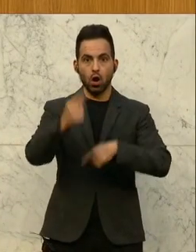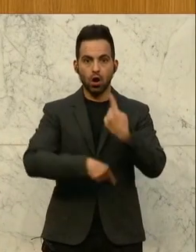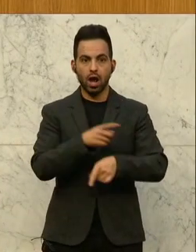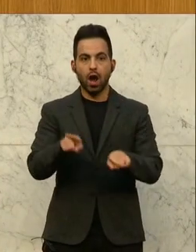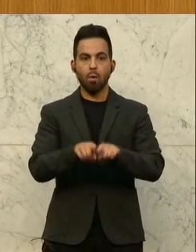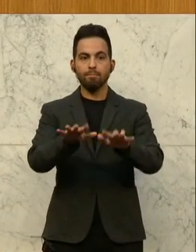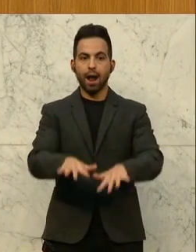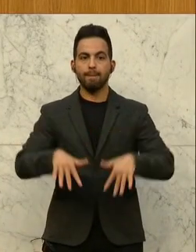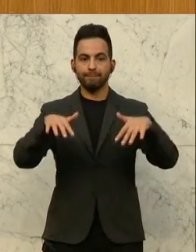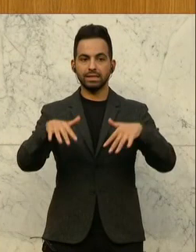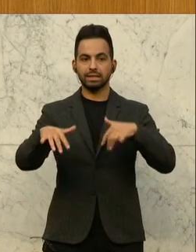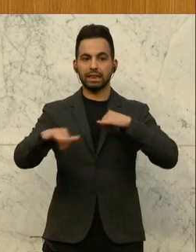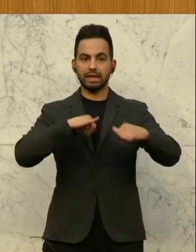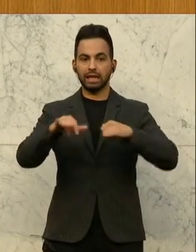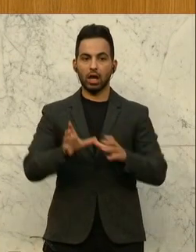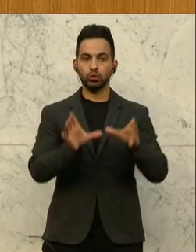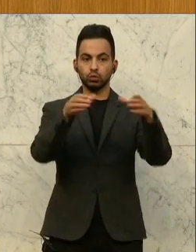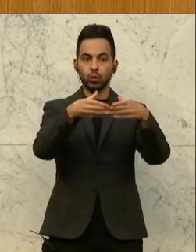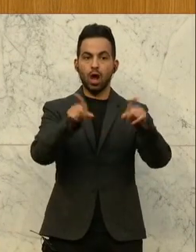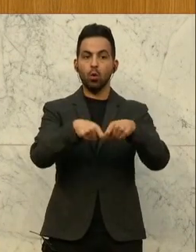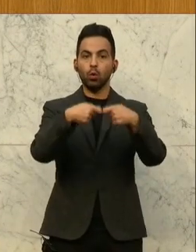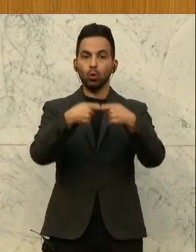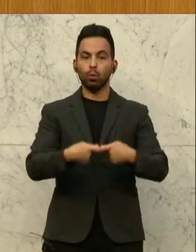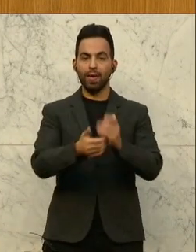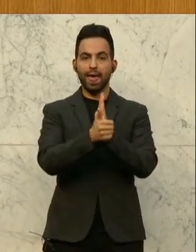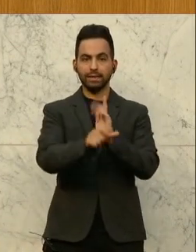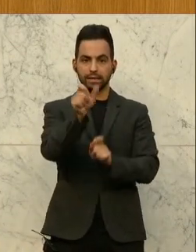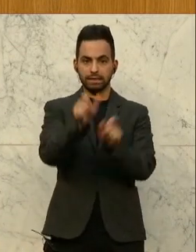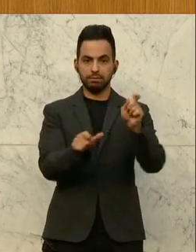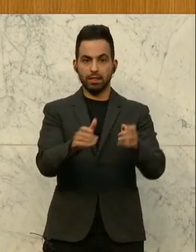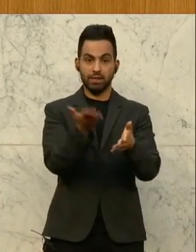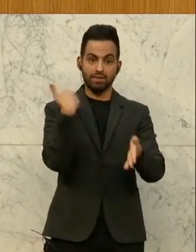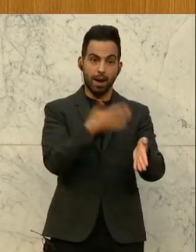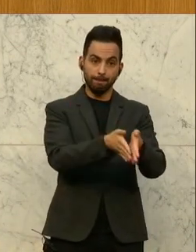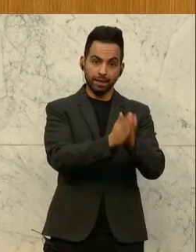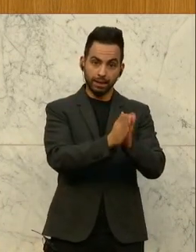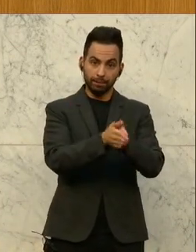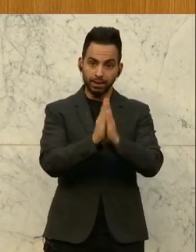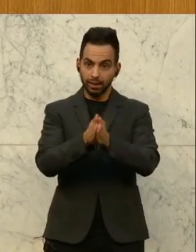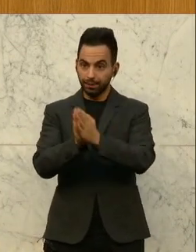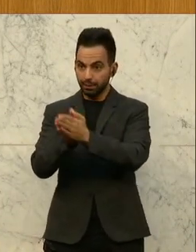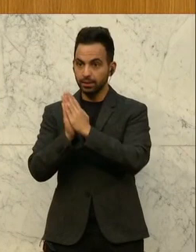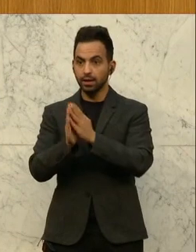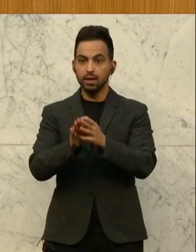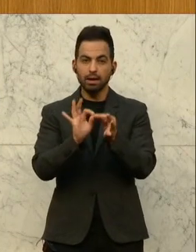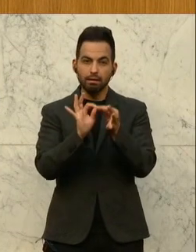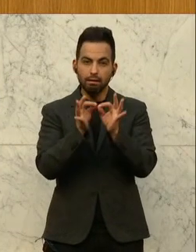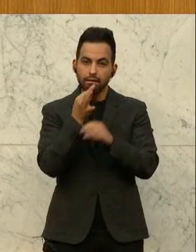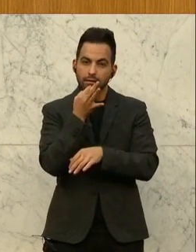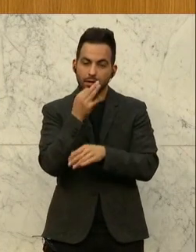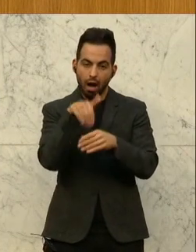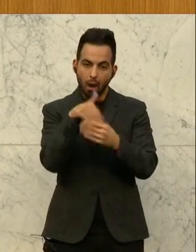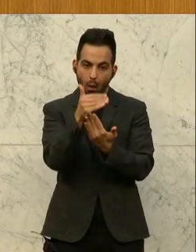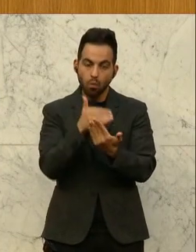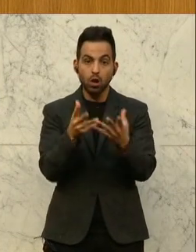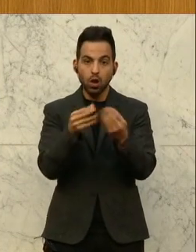Parlamentsdirektion, aber auch unsere Clubexpertinnen und Clubexperten gebeten, das zu präzisieren, das auszufeilen und eine Lösung auf die Füße zu bekommen.